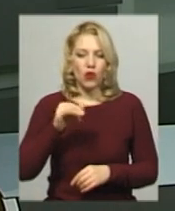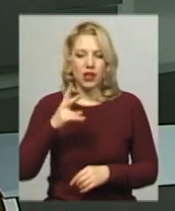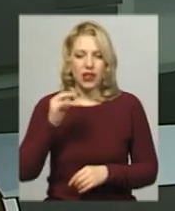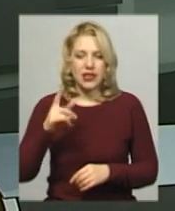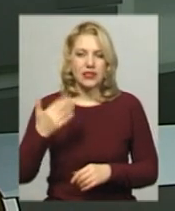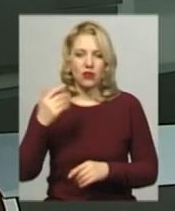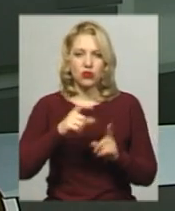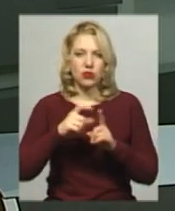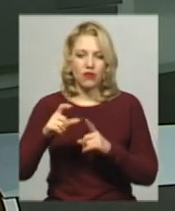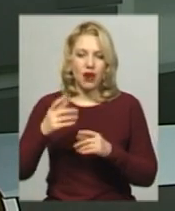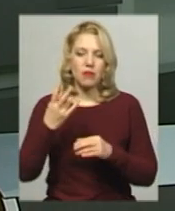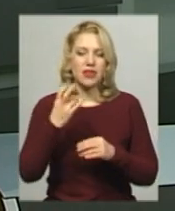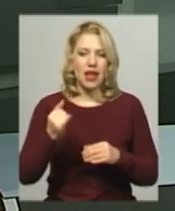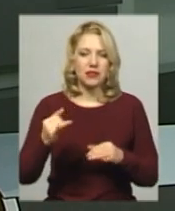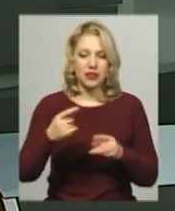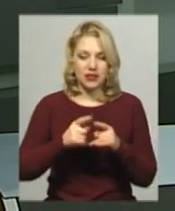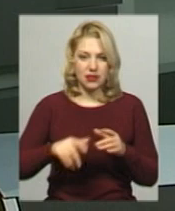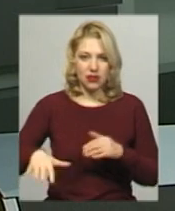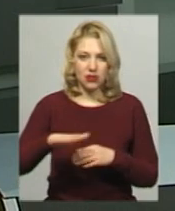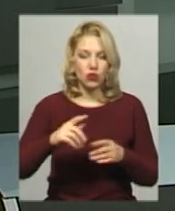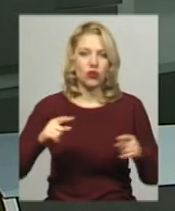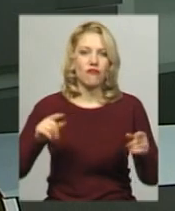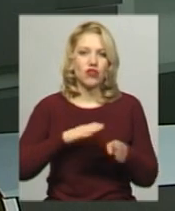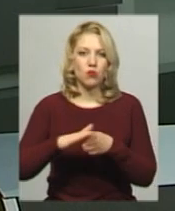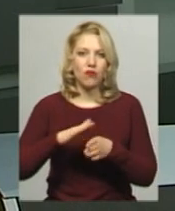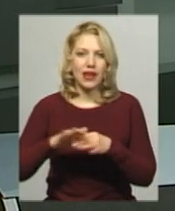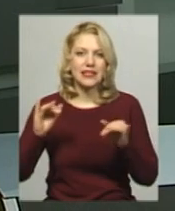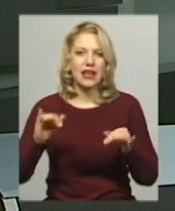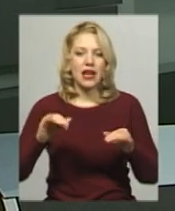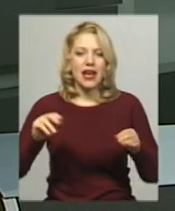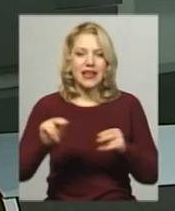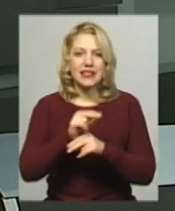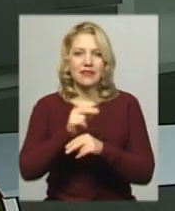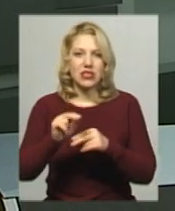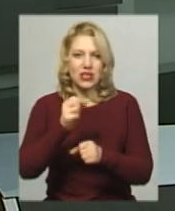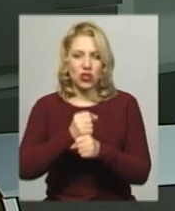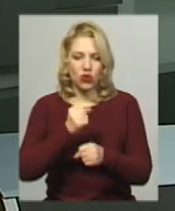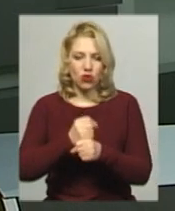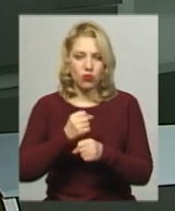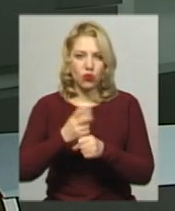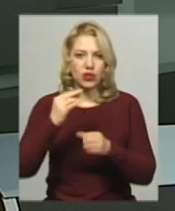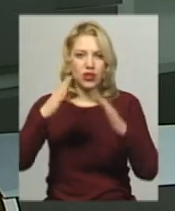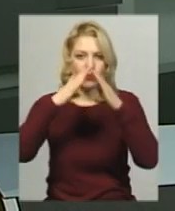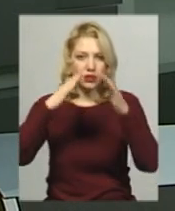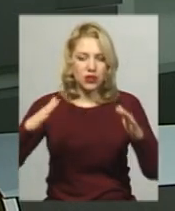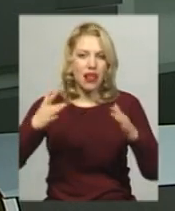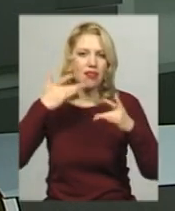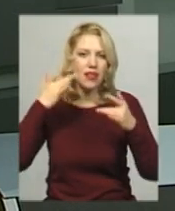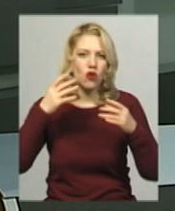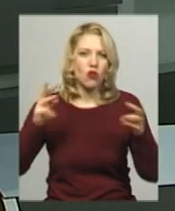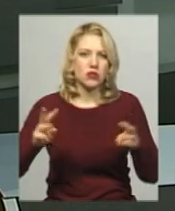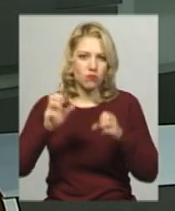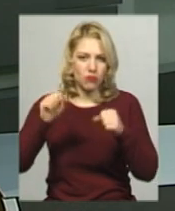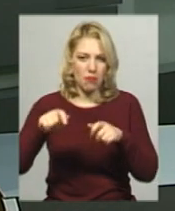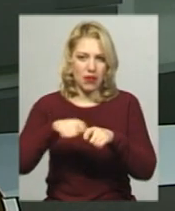саме відбуваються реставраційні роботи. Частина даху історичної будівлі покрита легкозаймистими матеріалами. Нагадаю, за словами